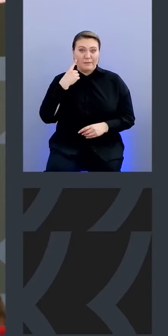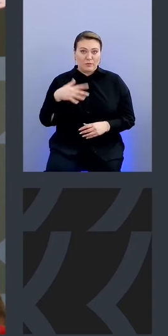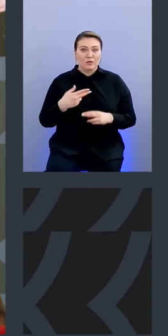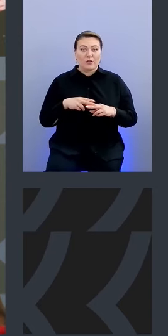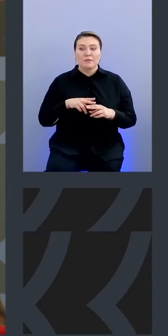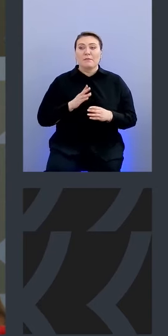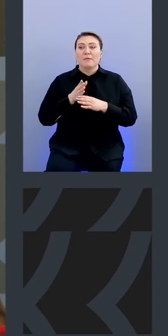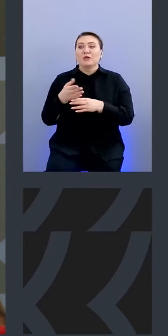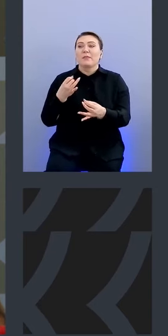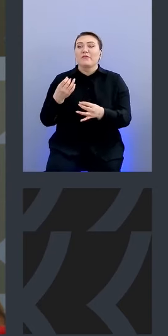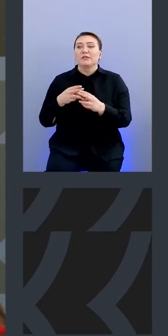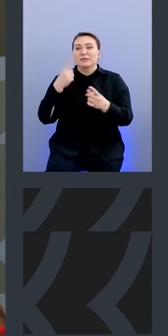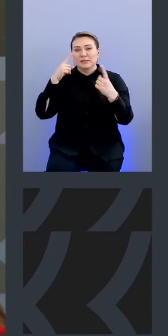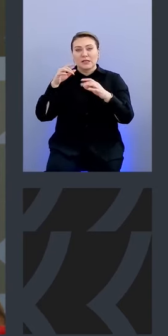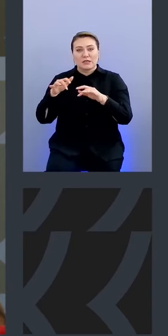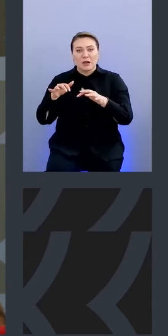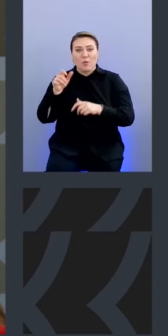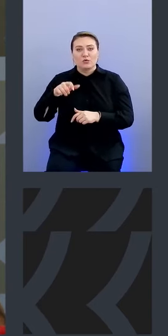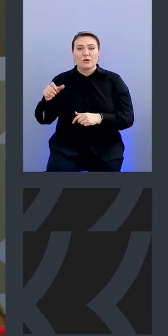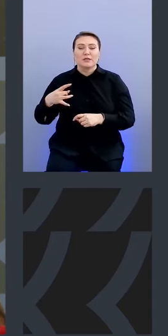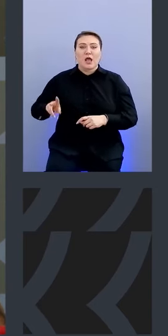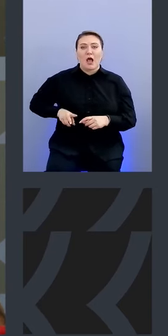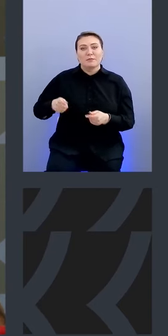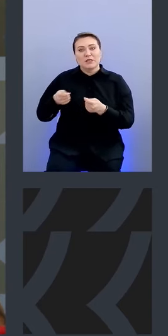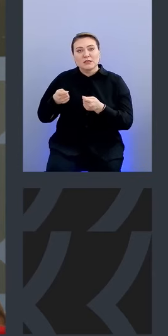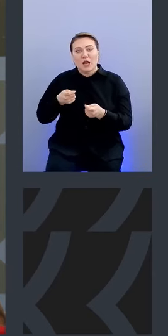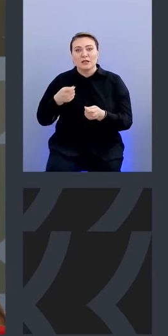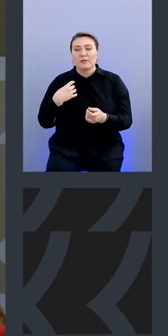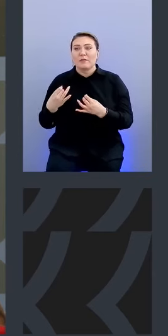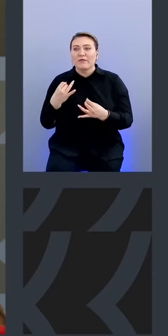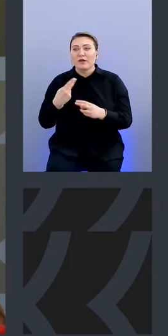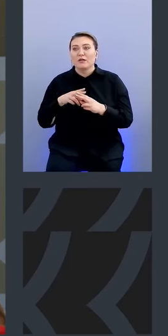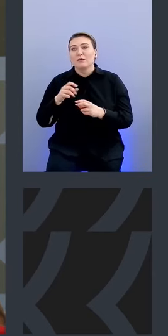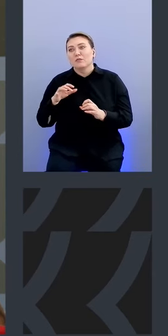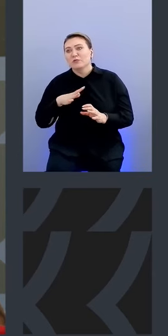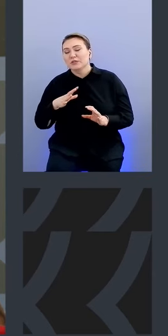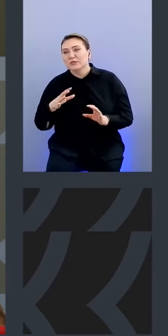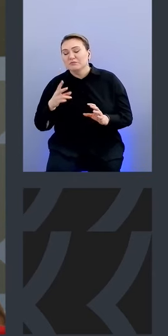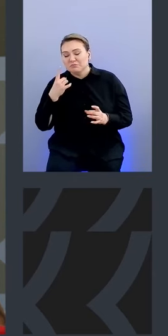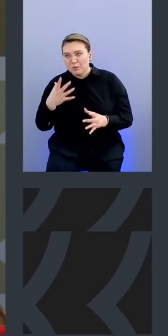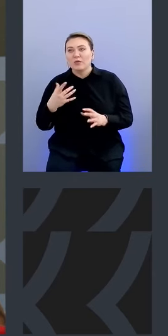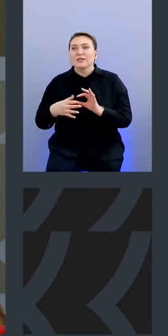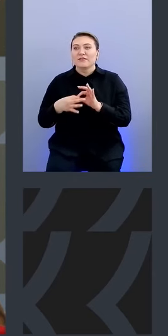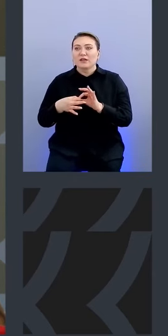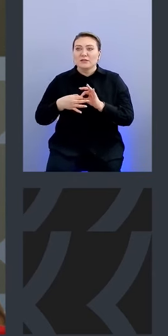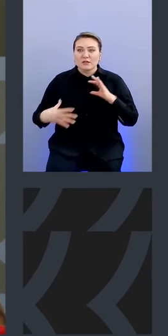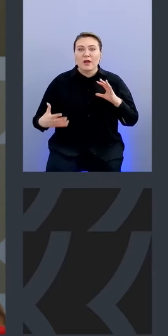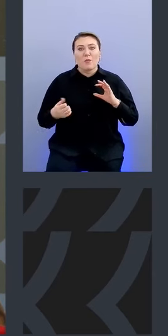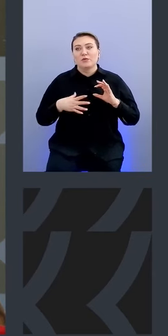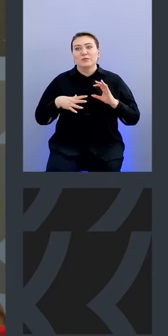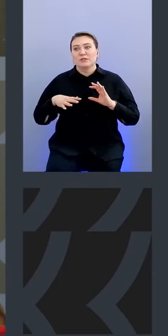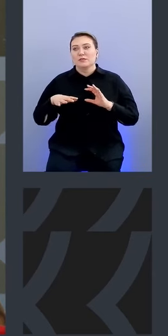поговорили там с разработчиками с администраторами поняли почему это произошло может быть связь позвали может быть нет если она легитимная